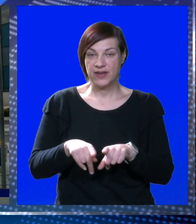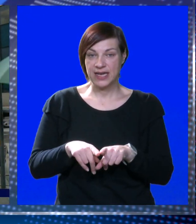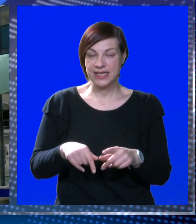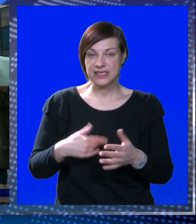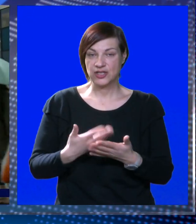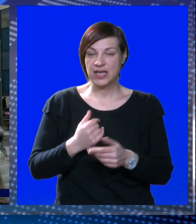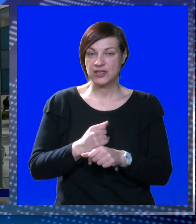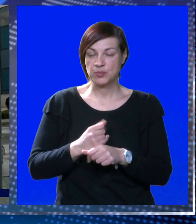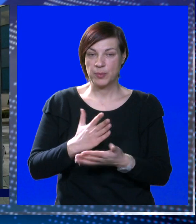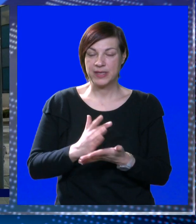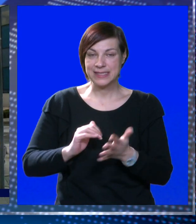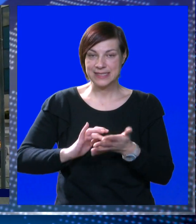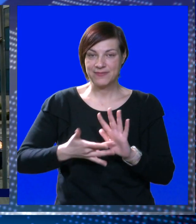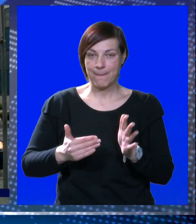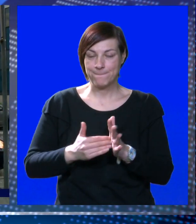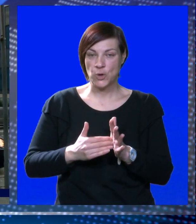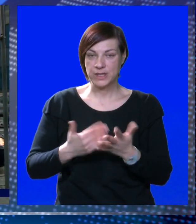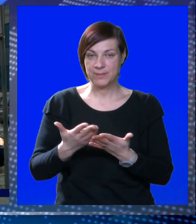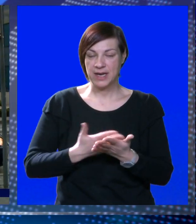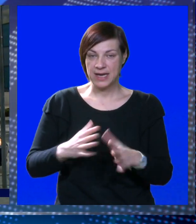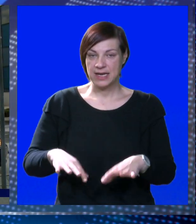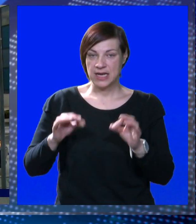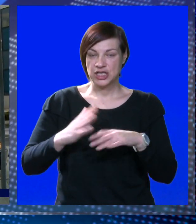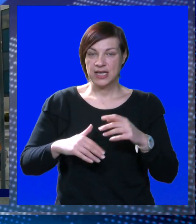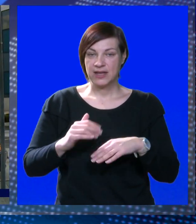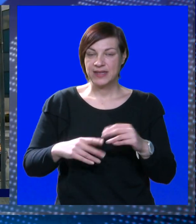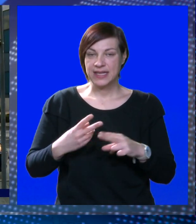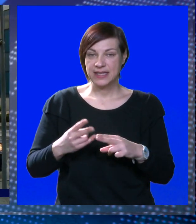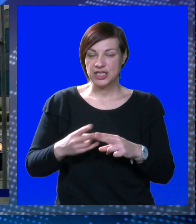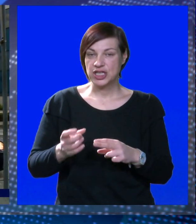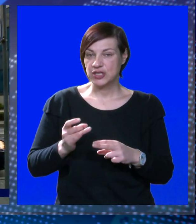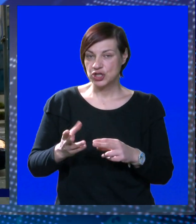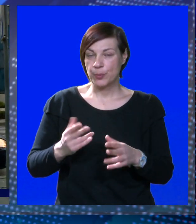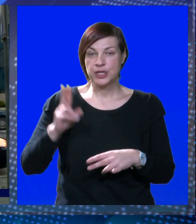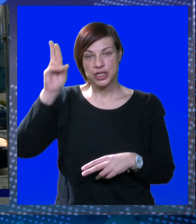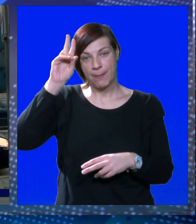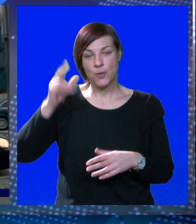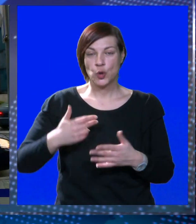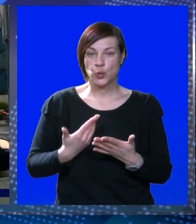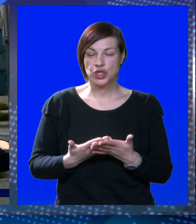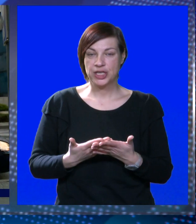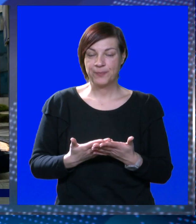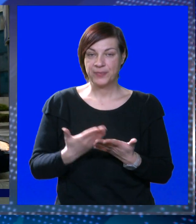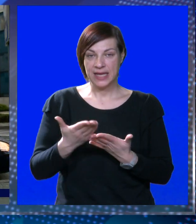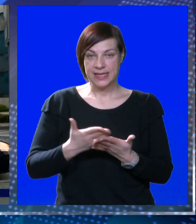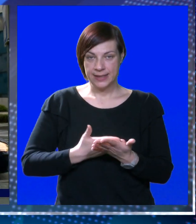istog, tako da smo obavili već sve potrebne radnje kako bi našli najkvalitetnije rješenje u najkraćem mogućem roku.